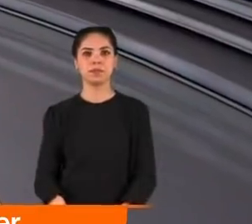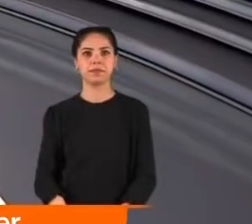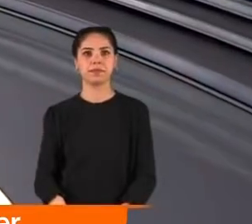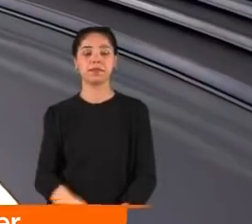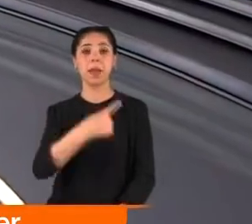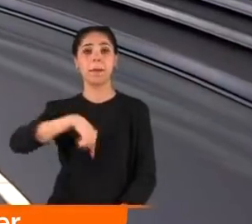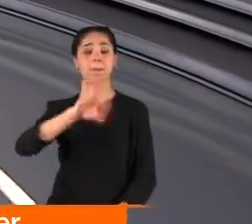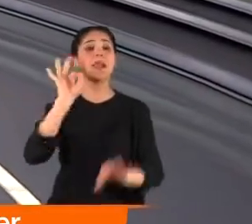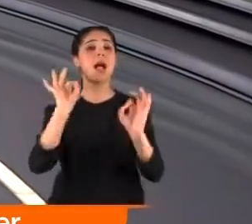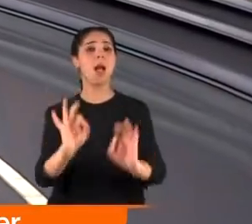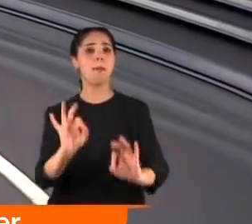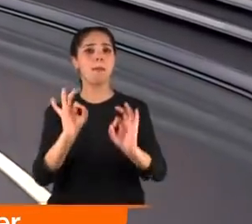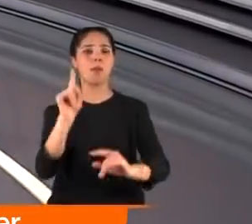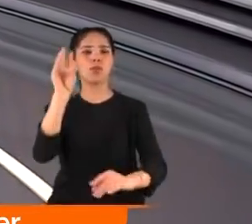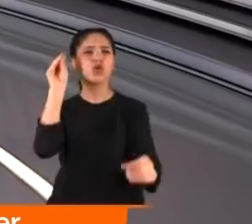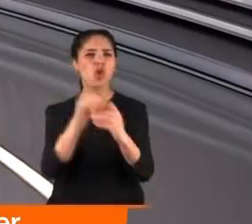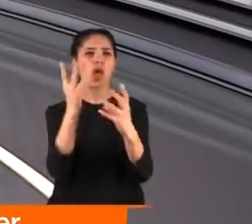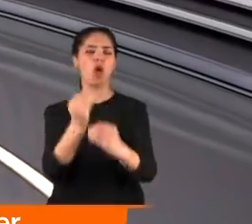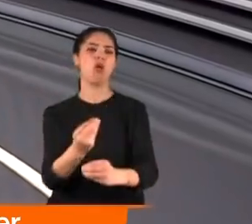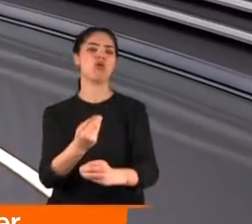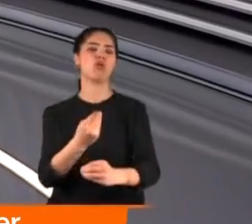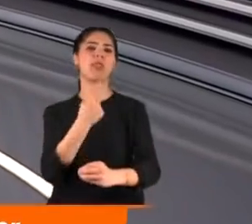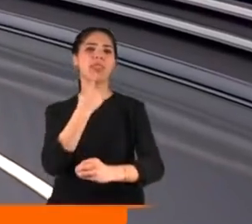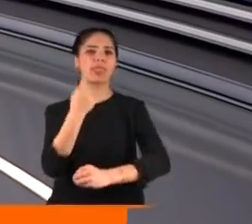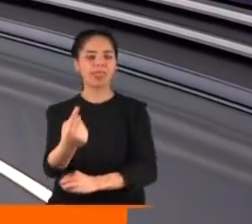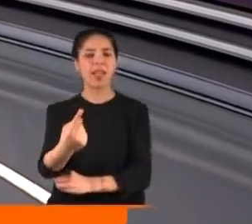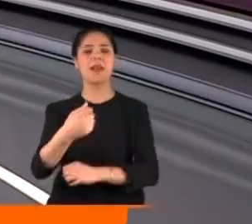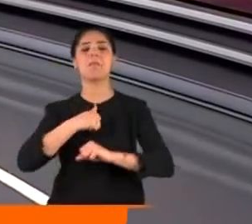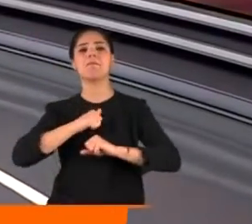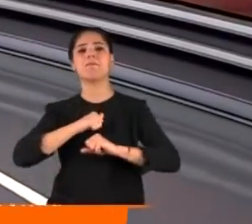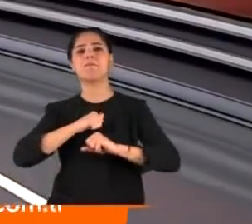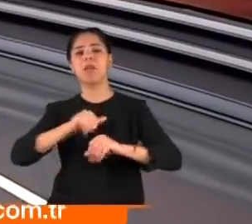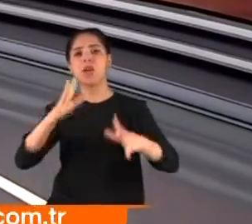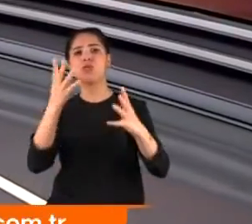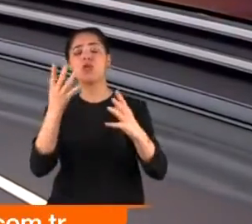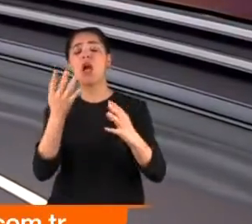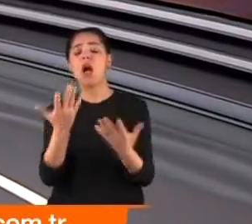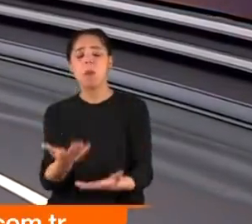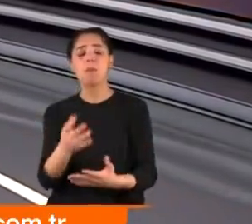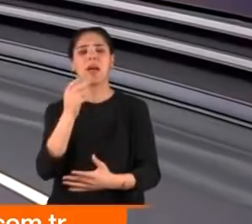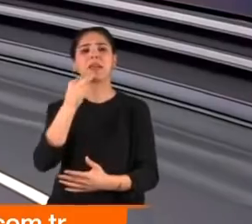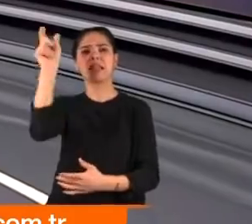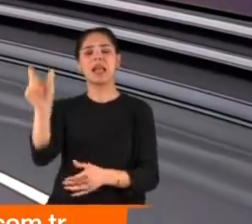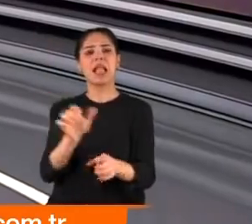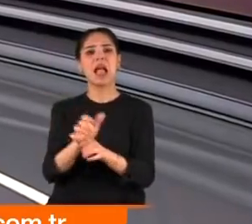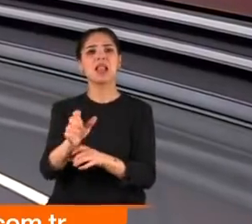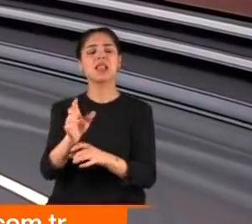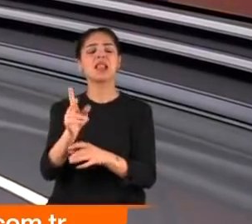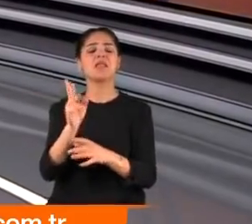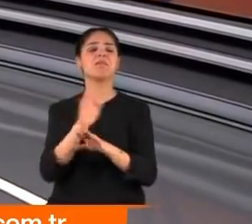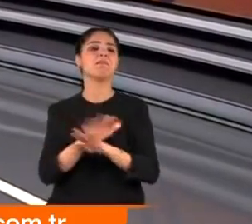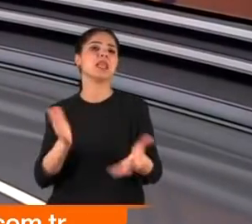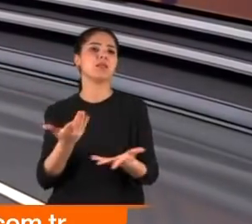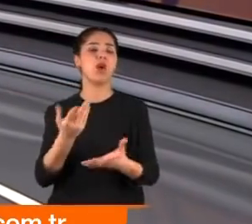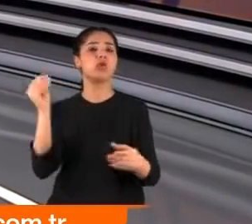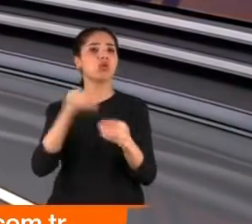Biz elbette her seferinde bu son olsun temennisiyle ekranı taşıyoruz ama kadının kabusu ne yazık ki sona ermiyor. Son cinayet